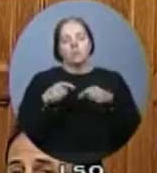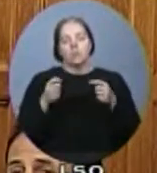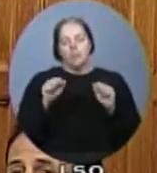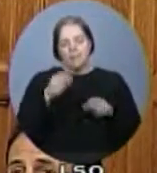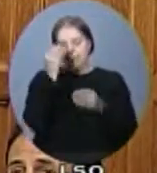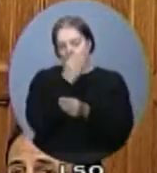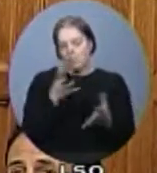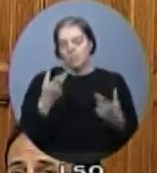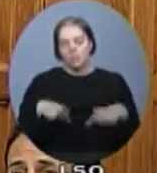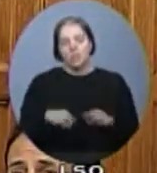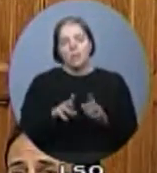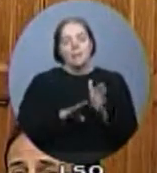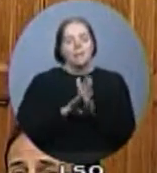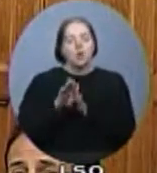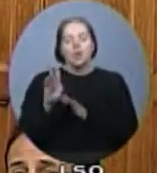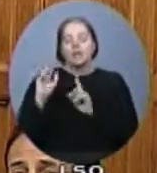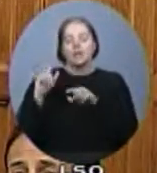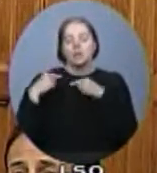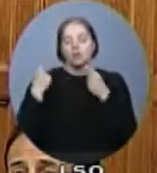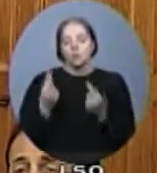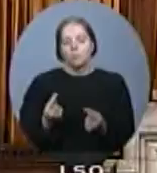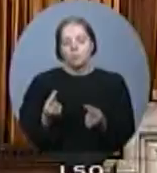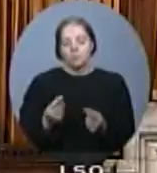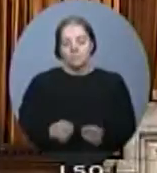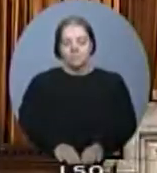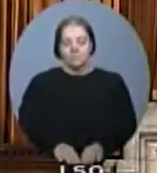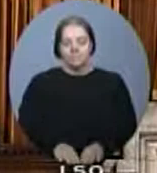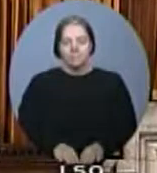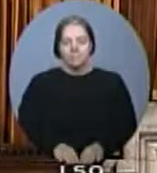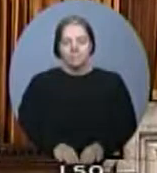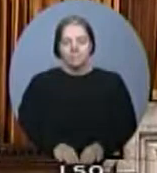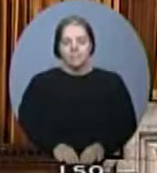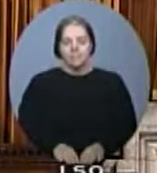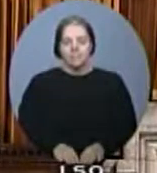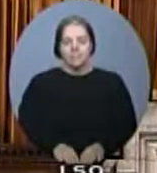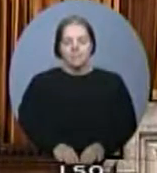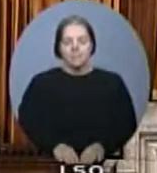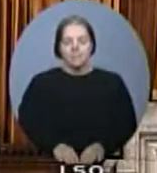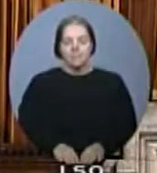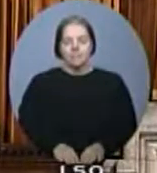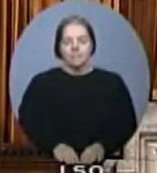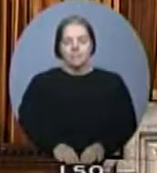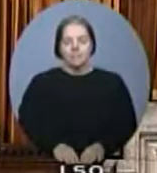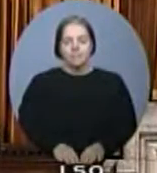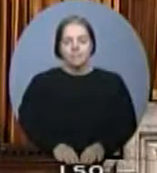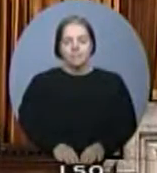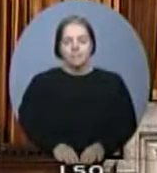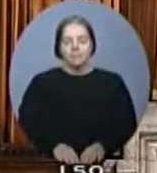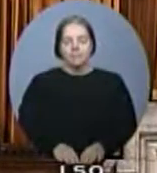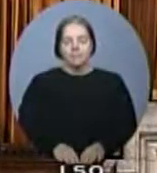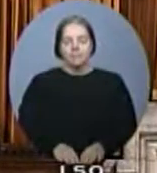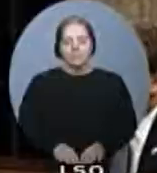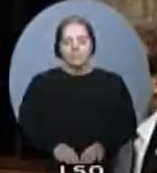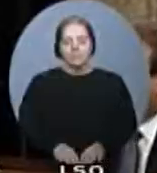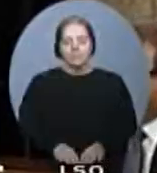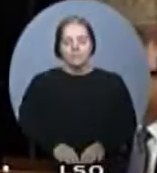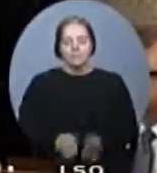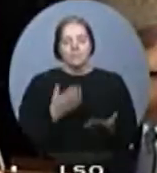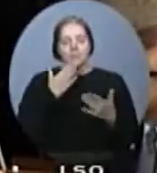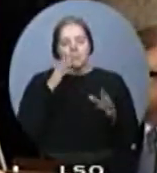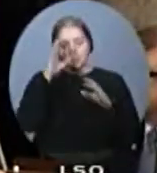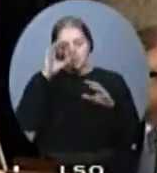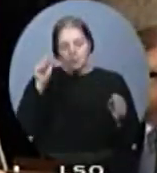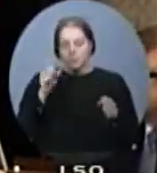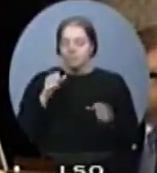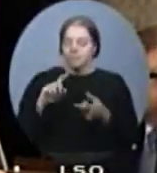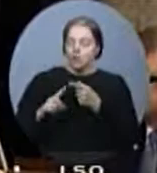la Chambre des progrès réalisés? L'honorable ministre des Ressources naturelles. Merci, Monsieur le Président. Je